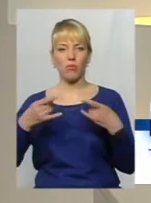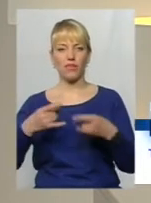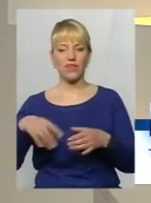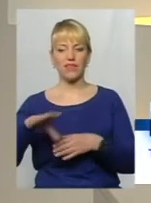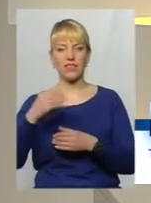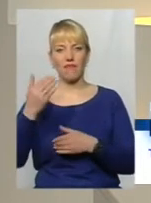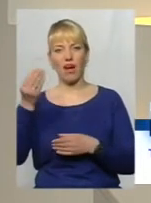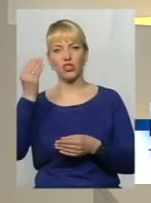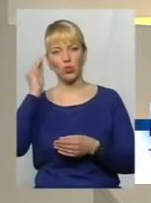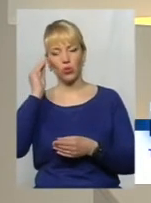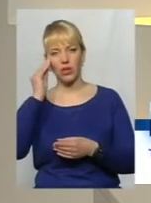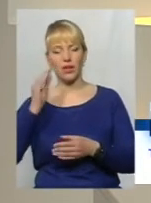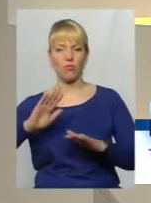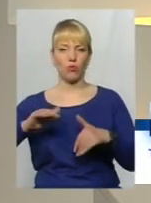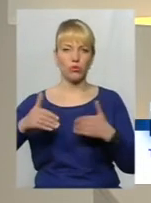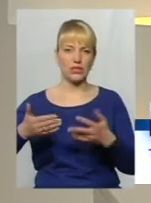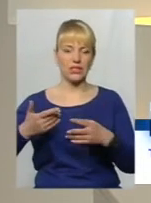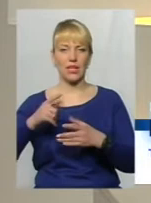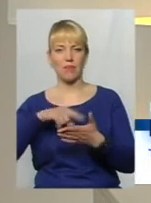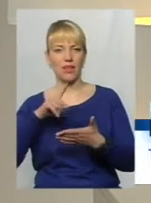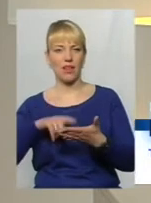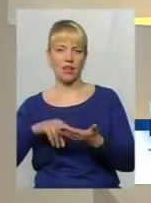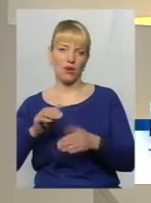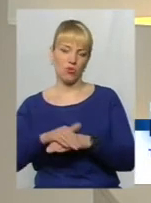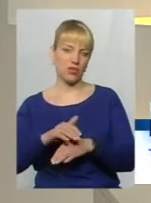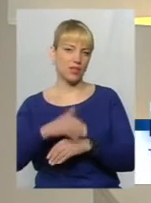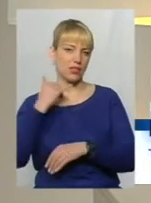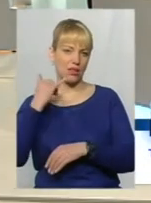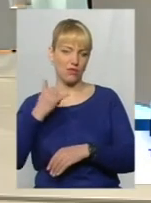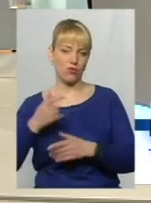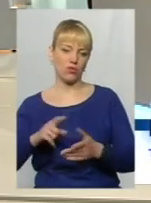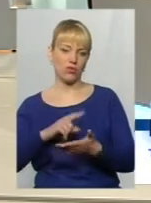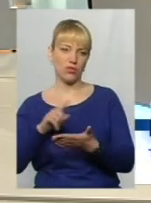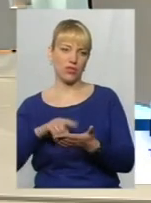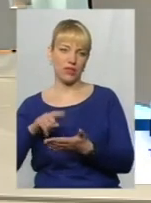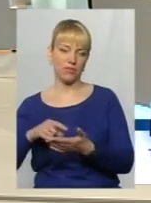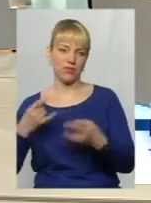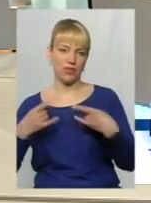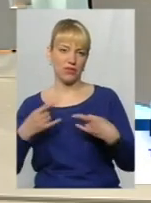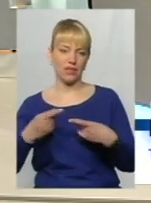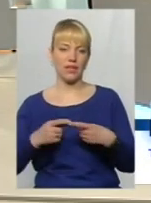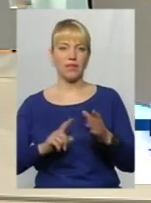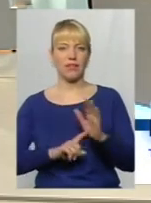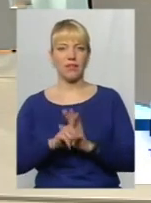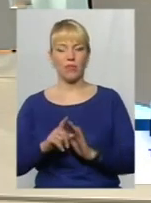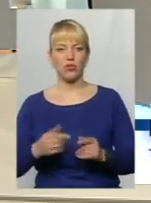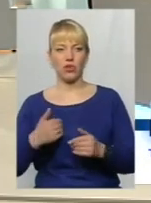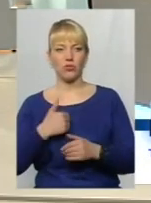ваші думки, пропозиції, запитання телефонуйте і задавайте у ефірі. Пане Олег, для початку